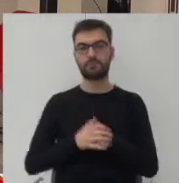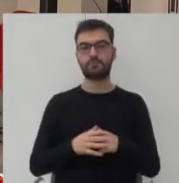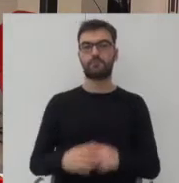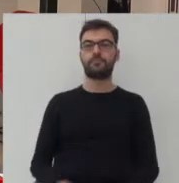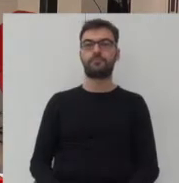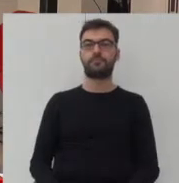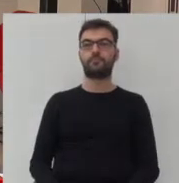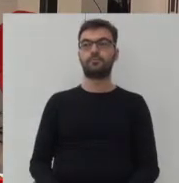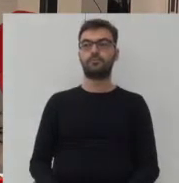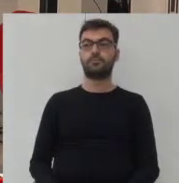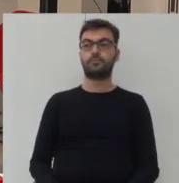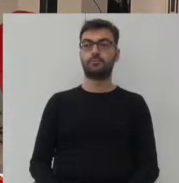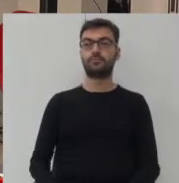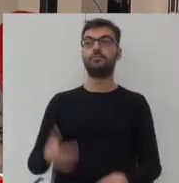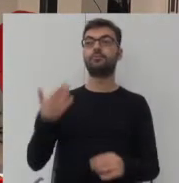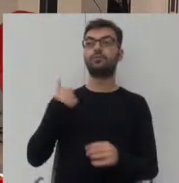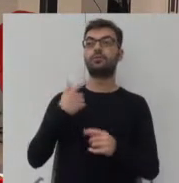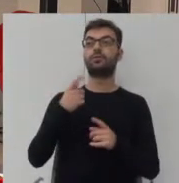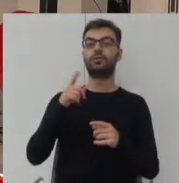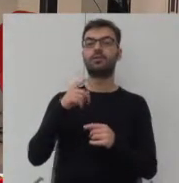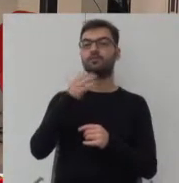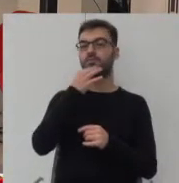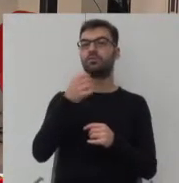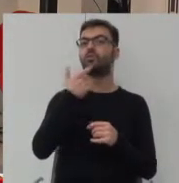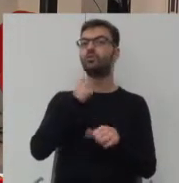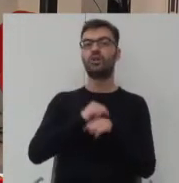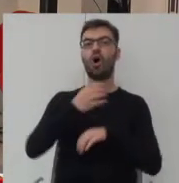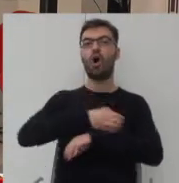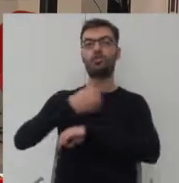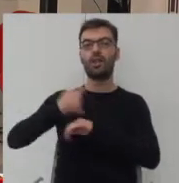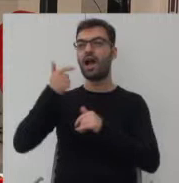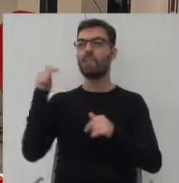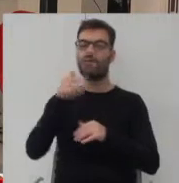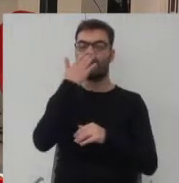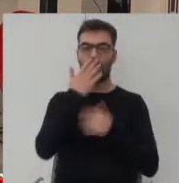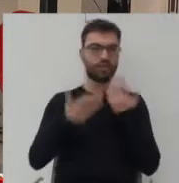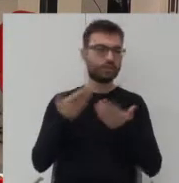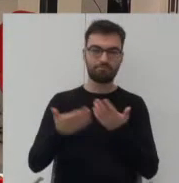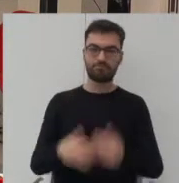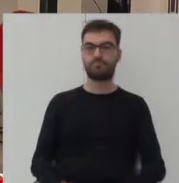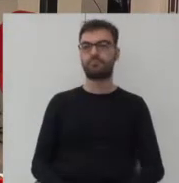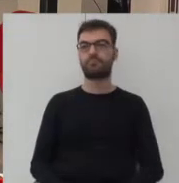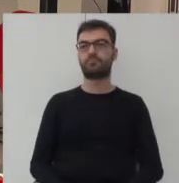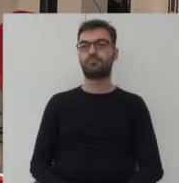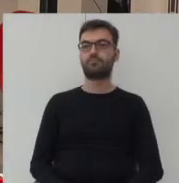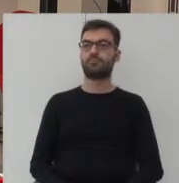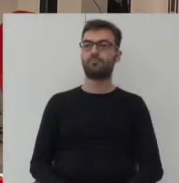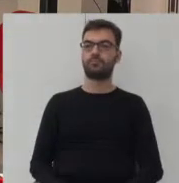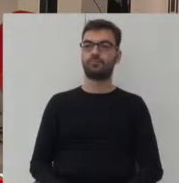postanowione pytania, czym jest to osiedle, jakie one powinny być. właśnie